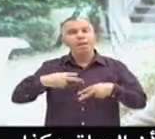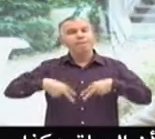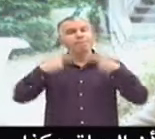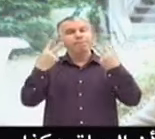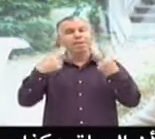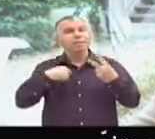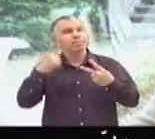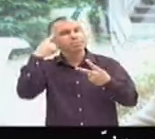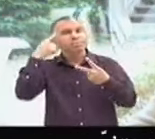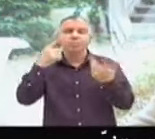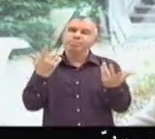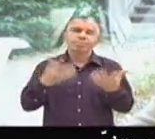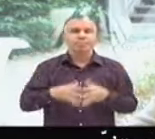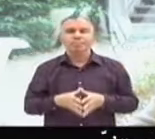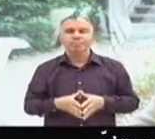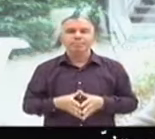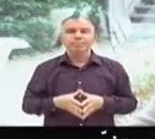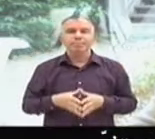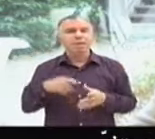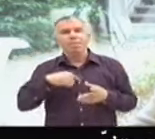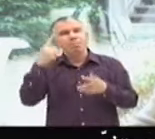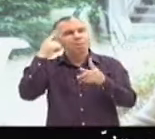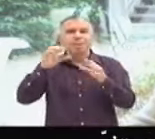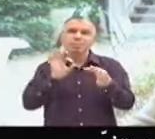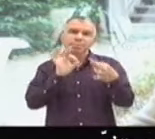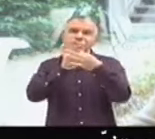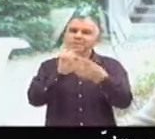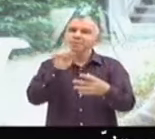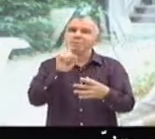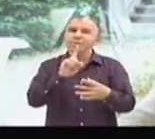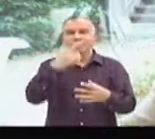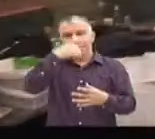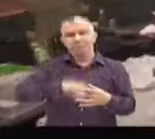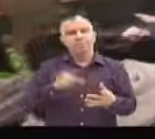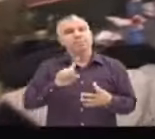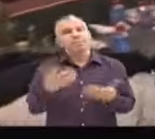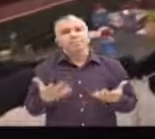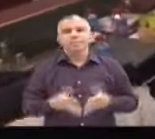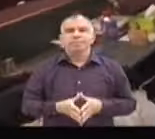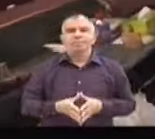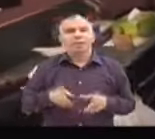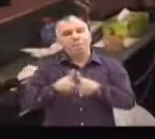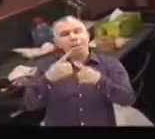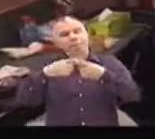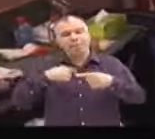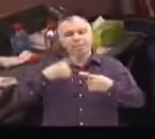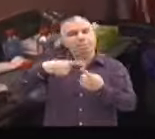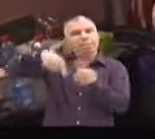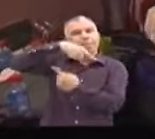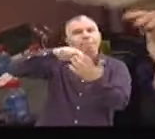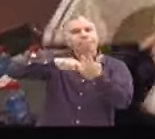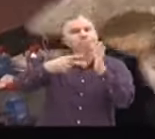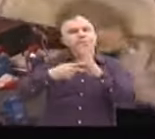pas... il n'y a rien de tranché. Enfin, il n rien de figé, il n rien de tranché. Puis les gens en plus, il leur donner une possibilité de changer.